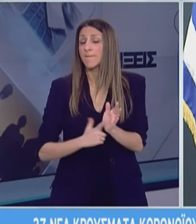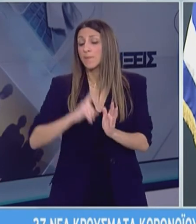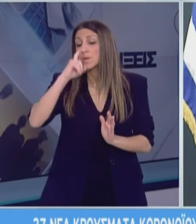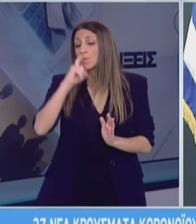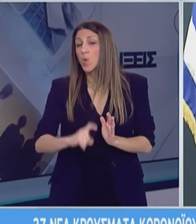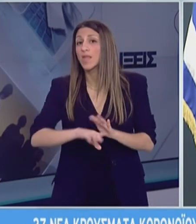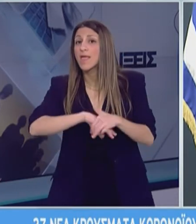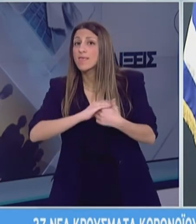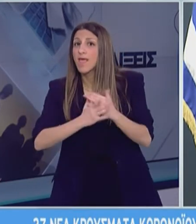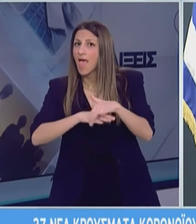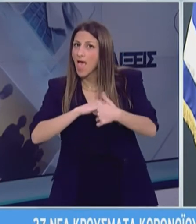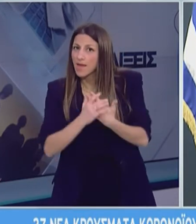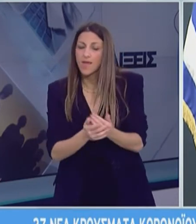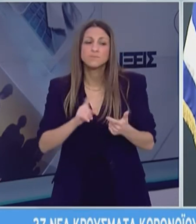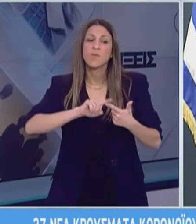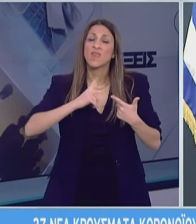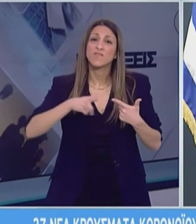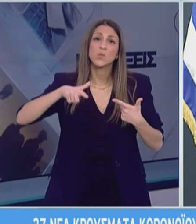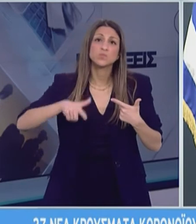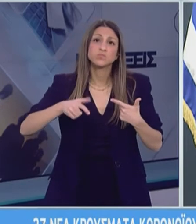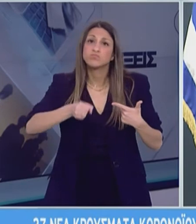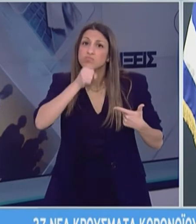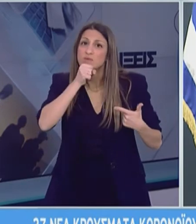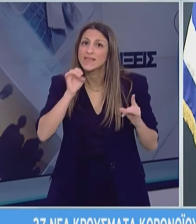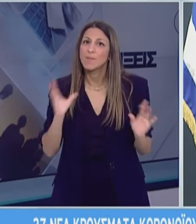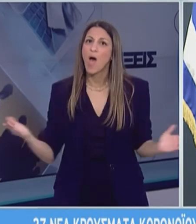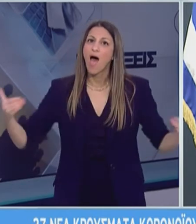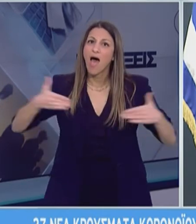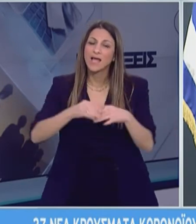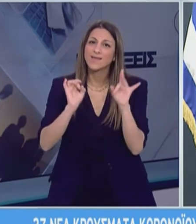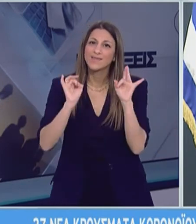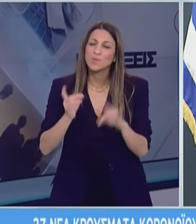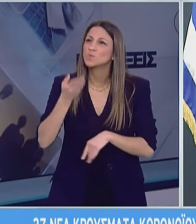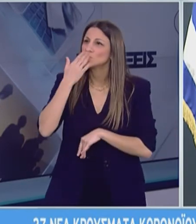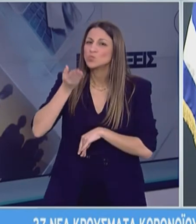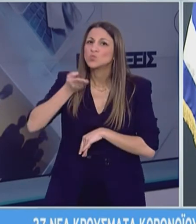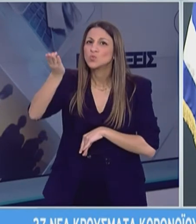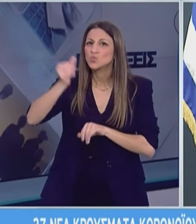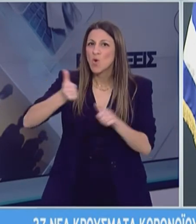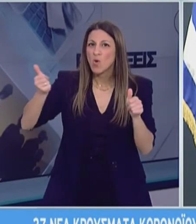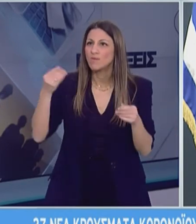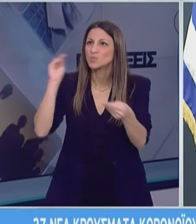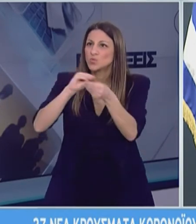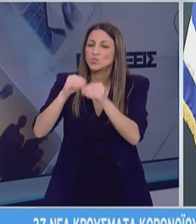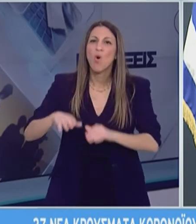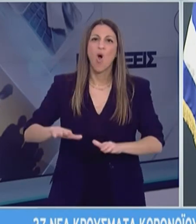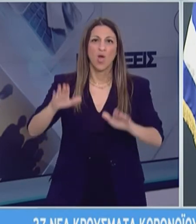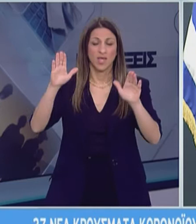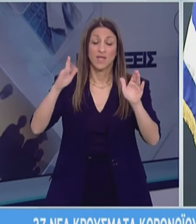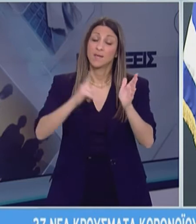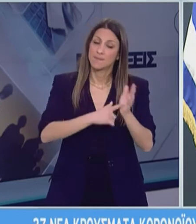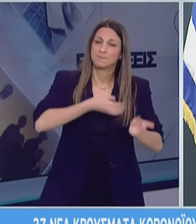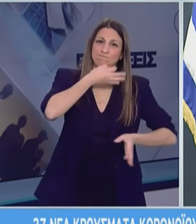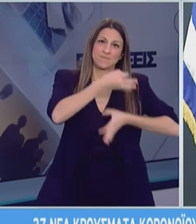ημέρες αγαπάμε τους δικούς μας ηλικιωμένους αλλά χωρίς αγκαλιές. Τους στέλνουμε φιλιά από μακριά. Αυτές τις στιγμές είναι πιο δυνατές